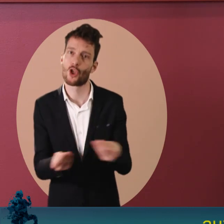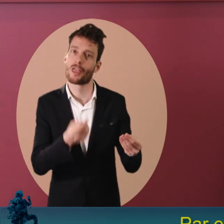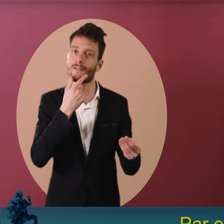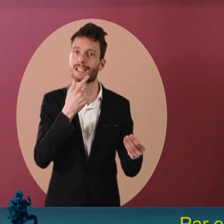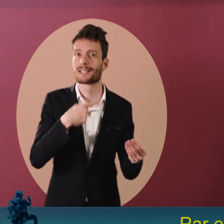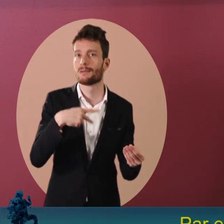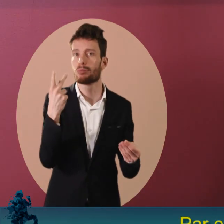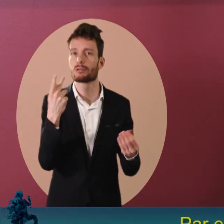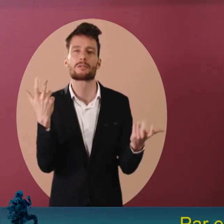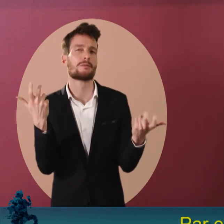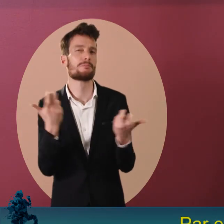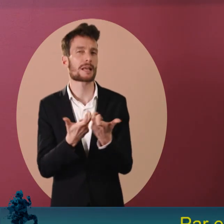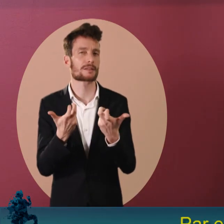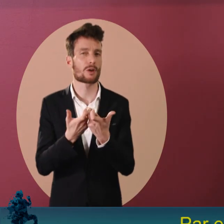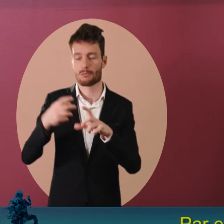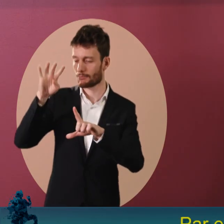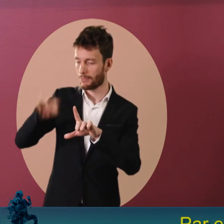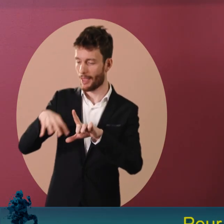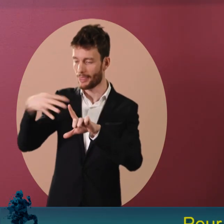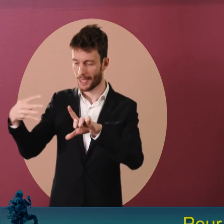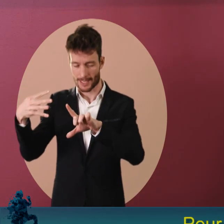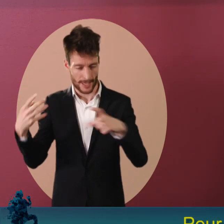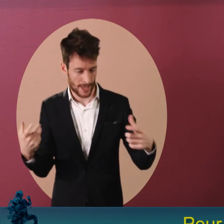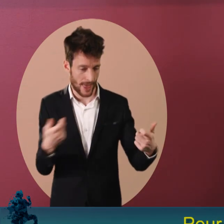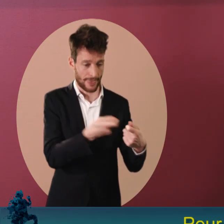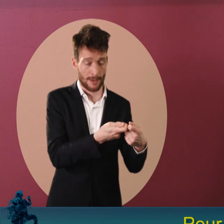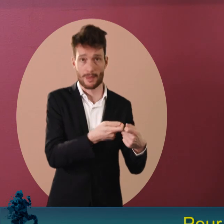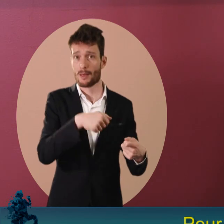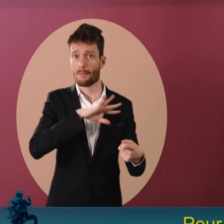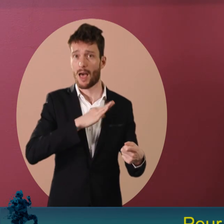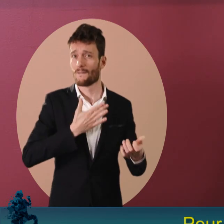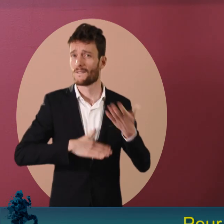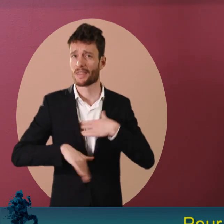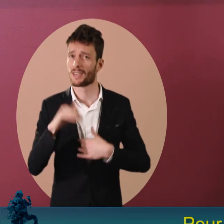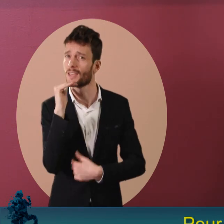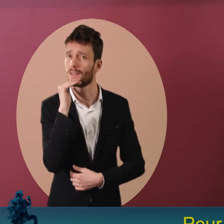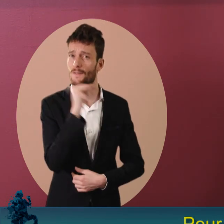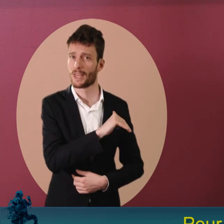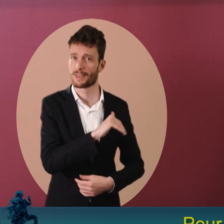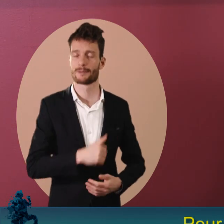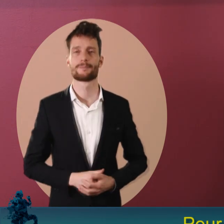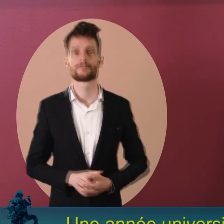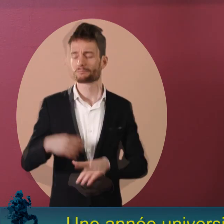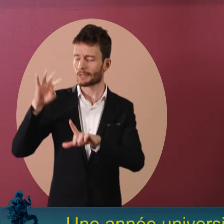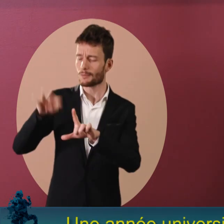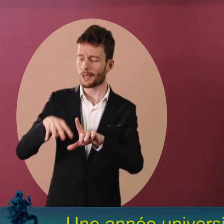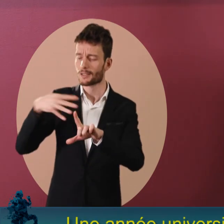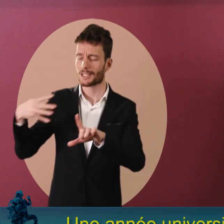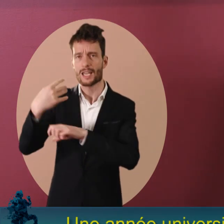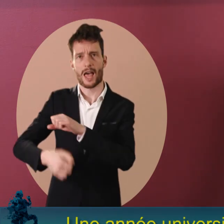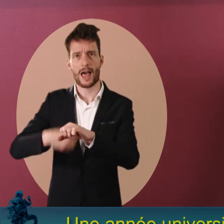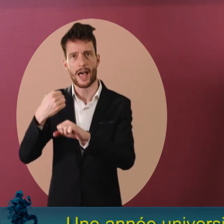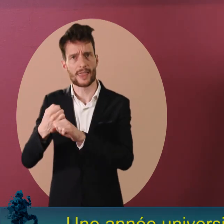ont choisis. Par exemple, des ajustements de planning pour les étudiants qui sont très fatigables. En une année